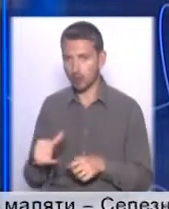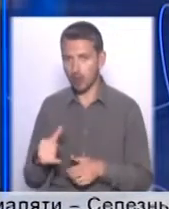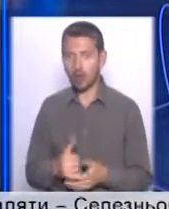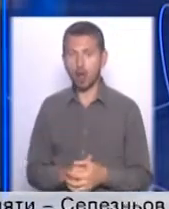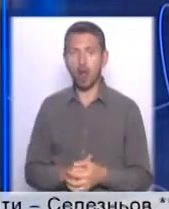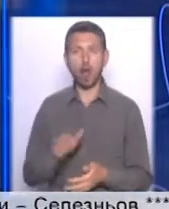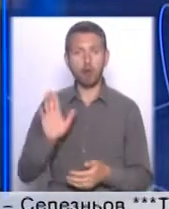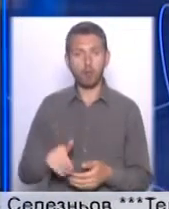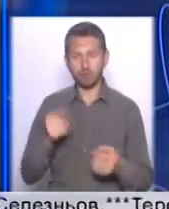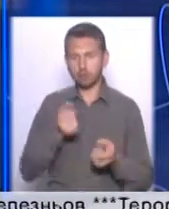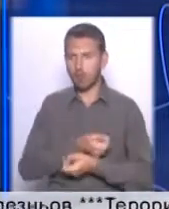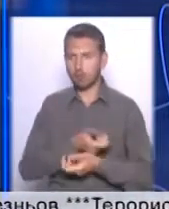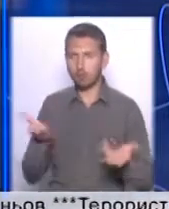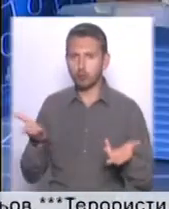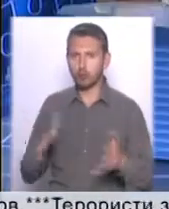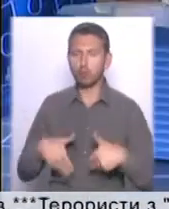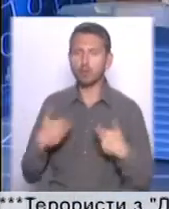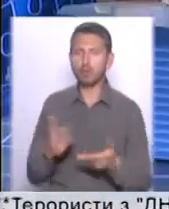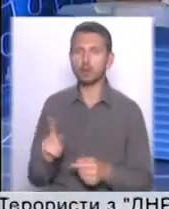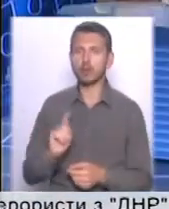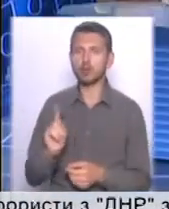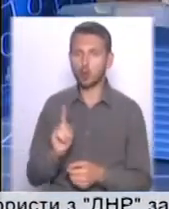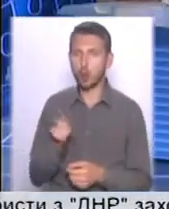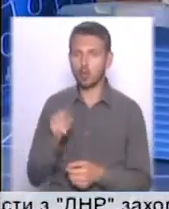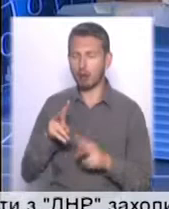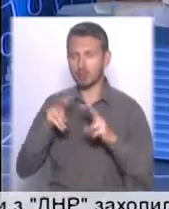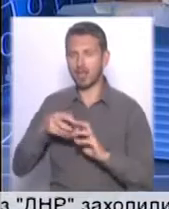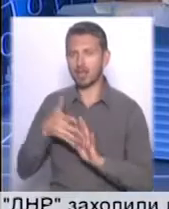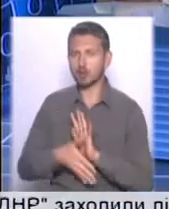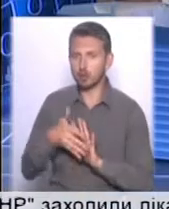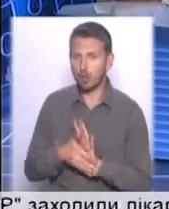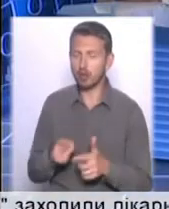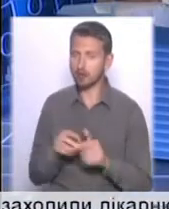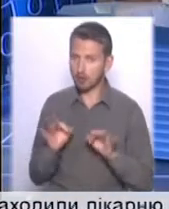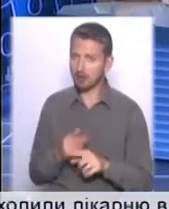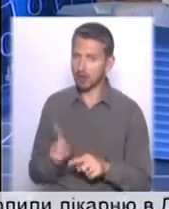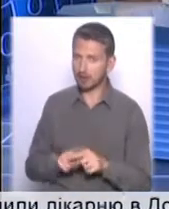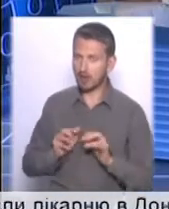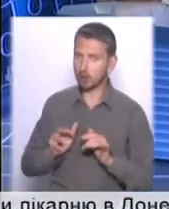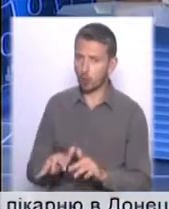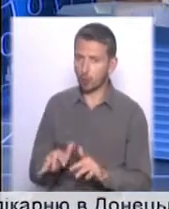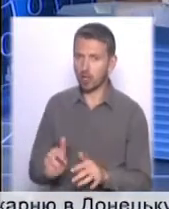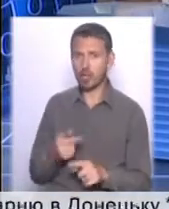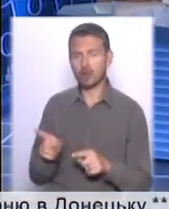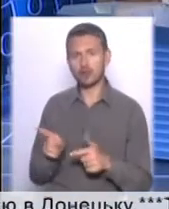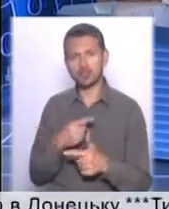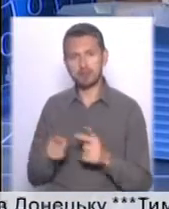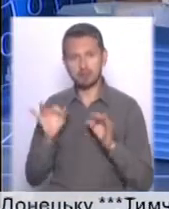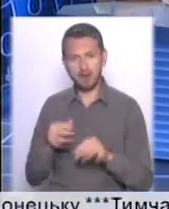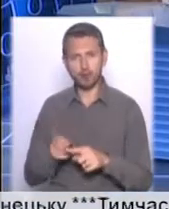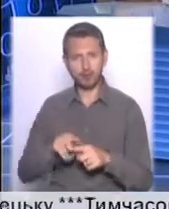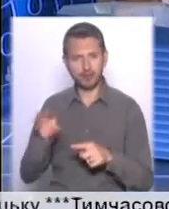на публіку винесе, скажімо так, що ж там на ревізували. Чи правильний цей крок? Чи правильно це все підняти?